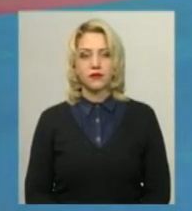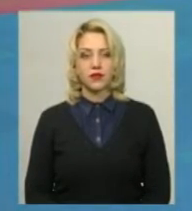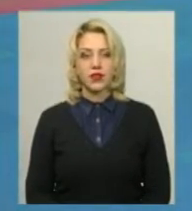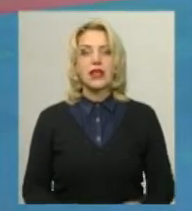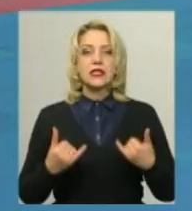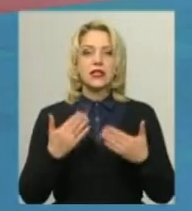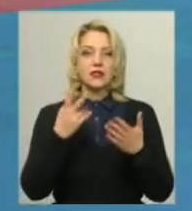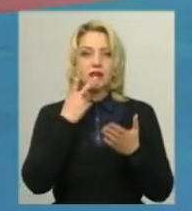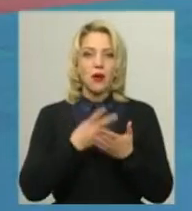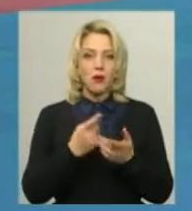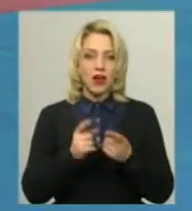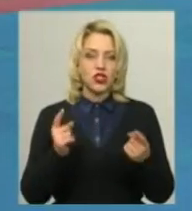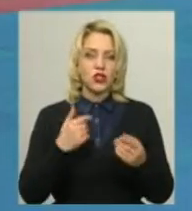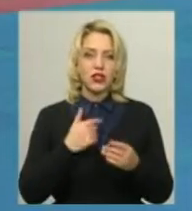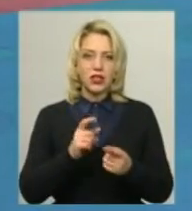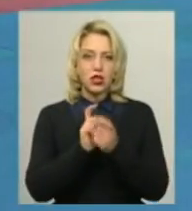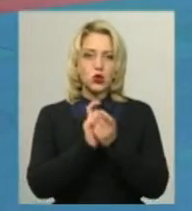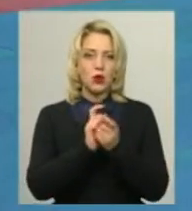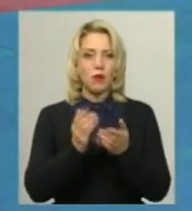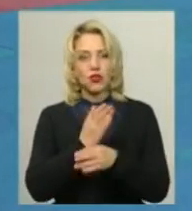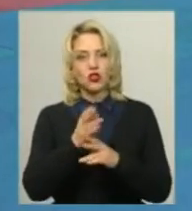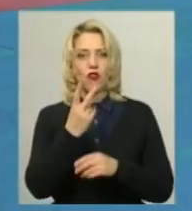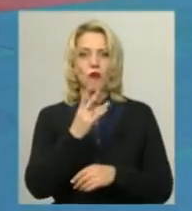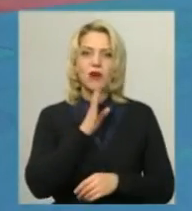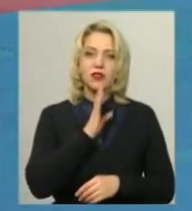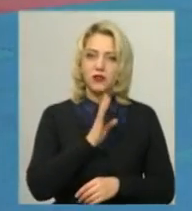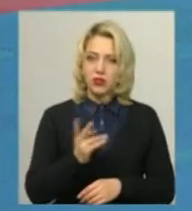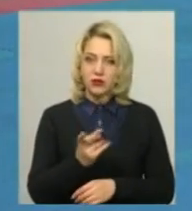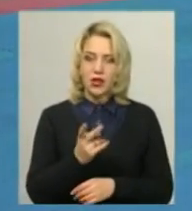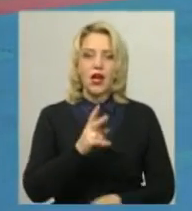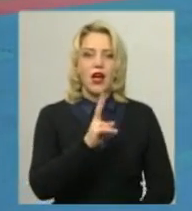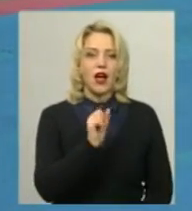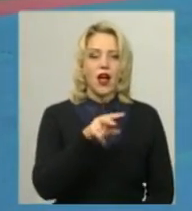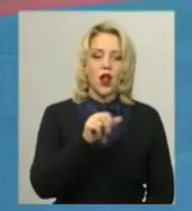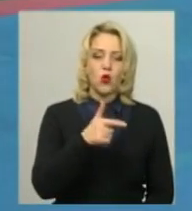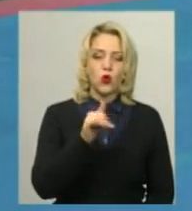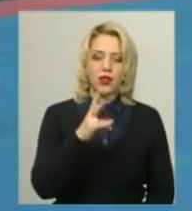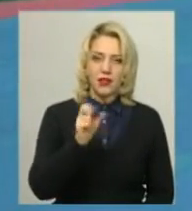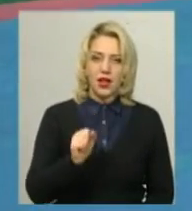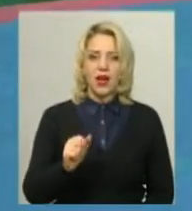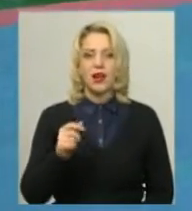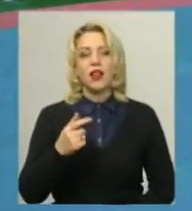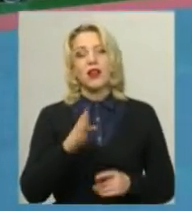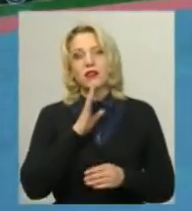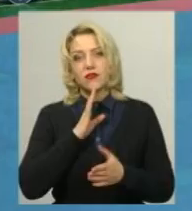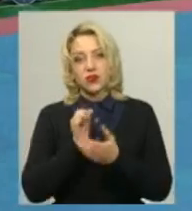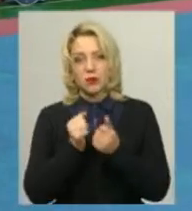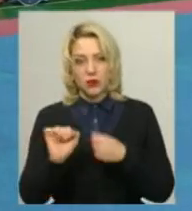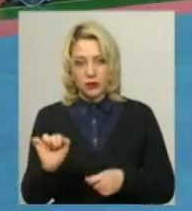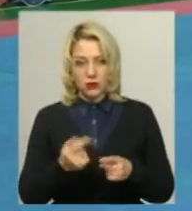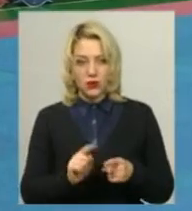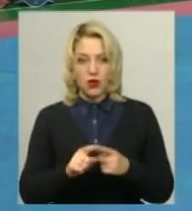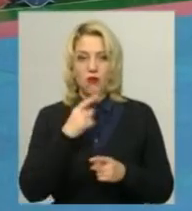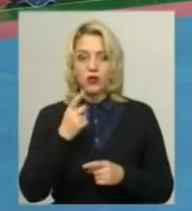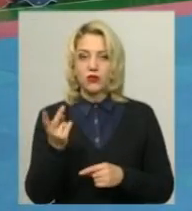Зараз ви бачите сутичку поміж двома хмельничанками Аннею Калугіною, яка виграє, та Катою Рідкодубською. Перемогла Аня Калугіна. Дівчата,